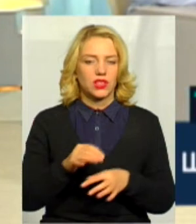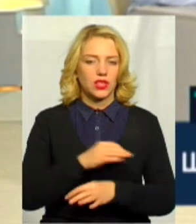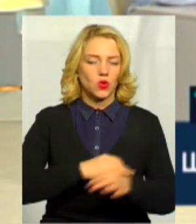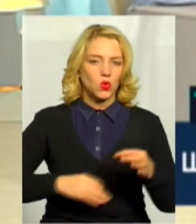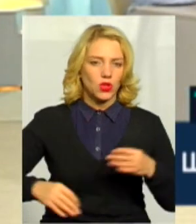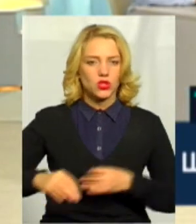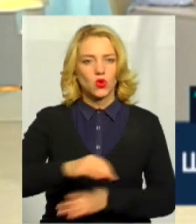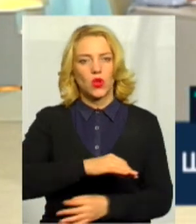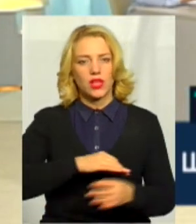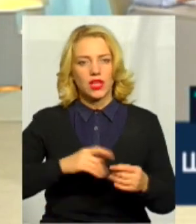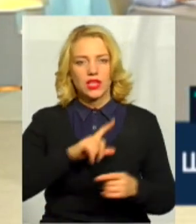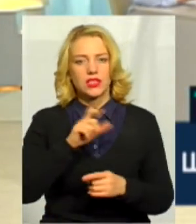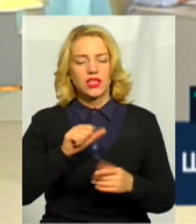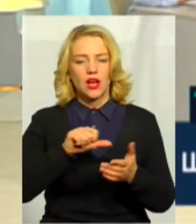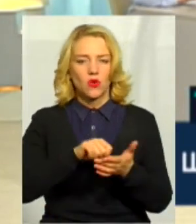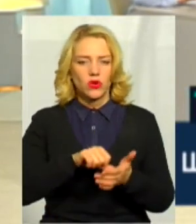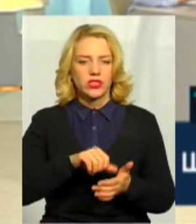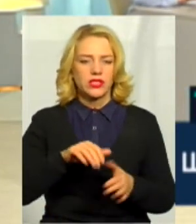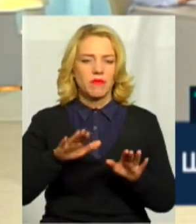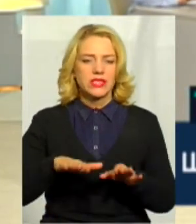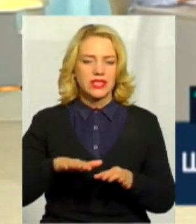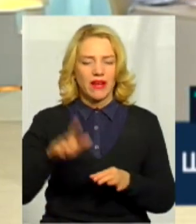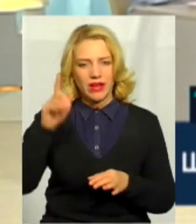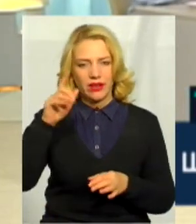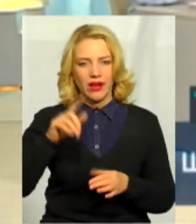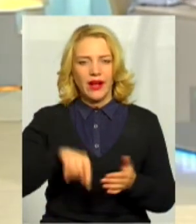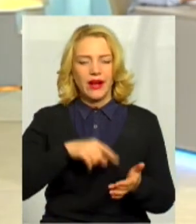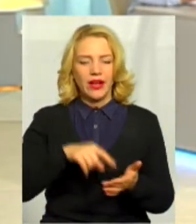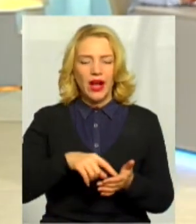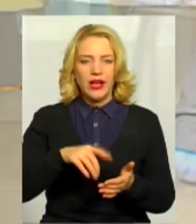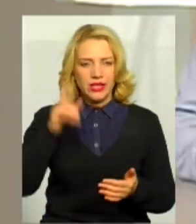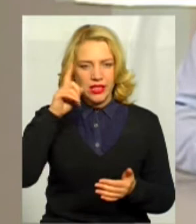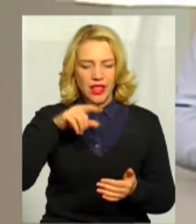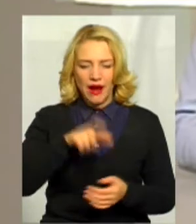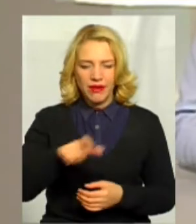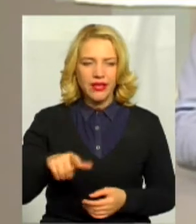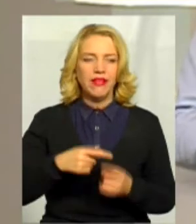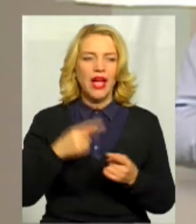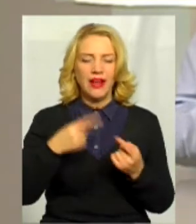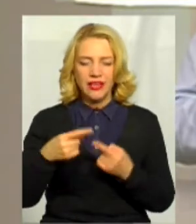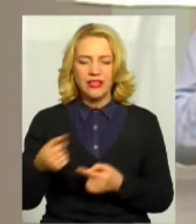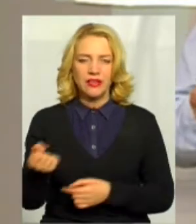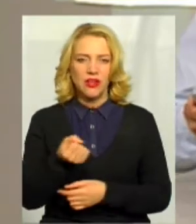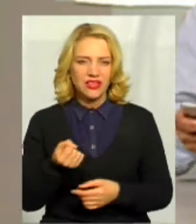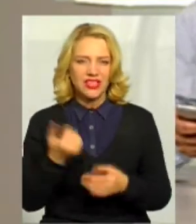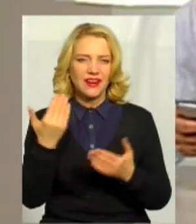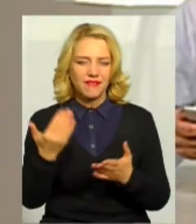столів за участі місцевих краєзнавців. І ще на інших носіях були